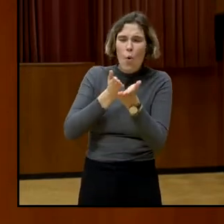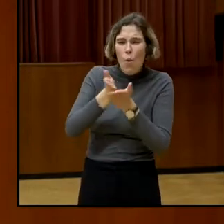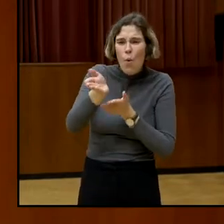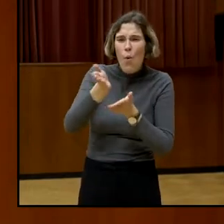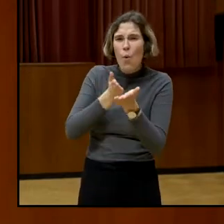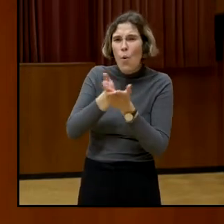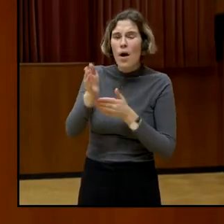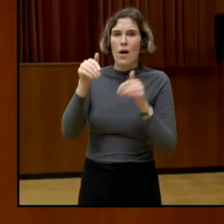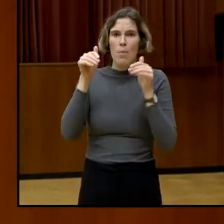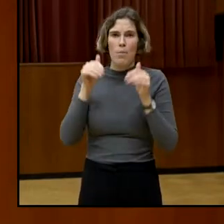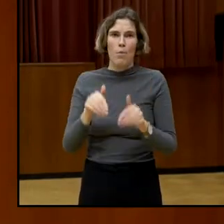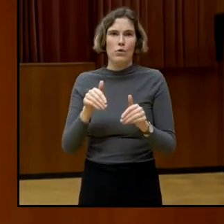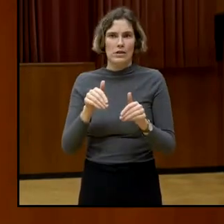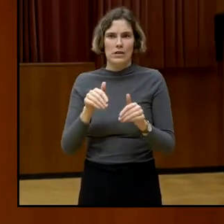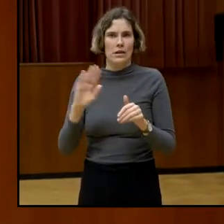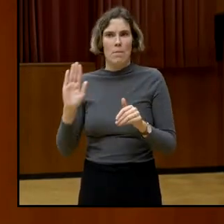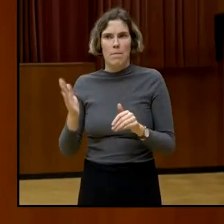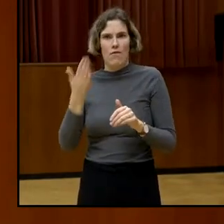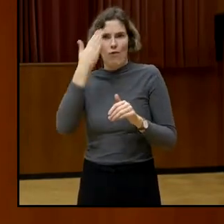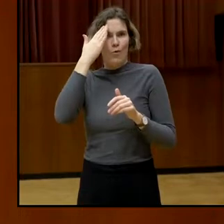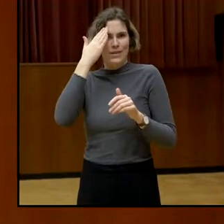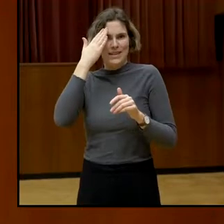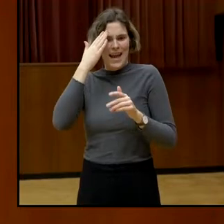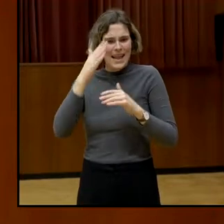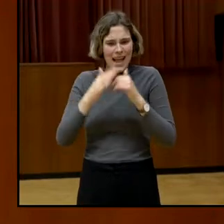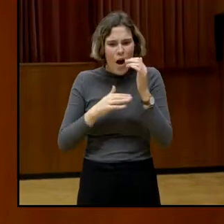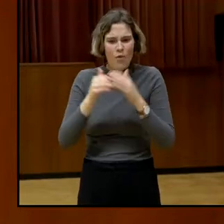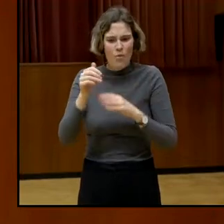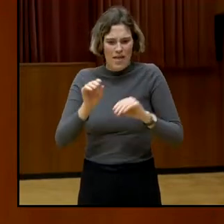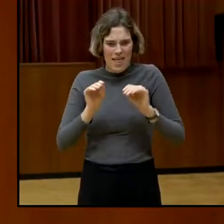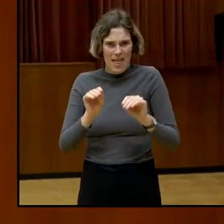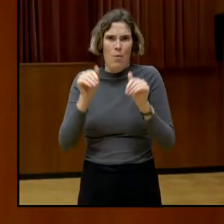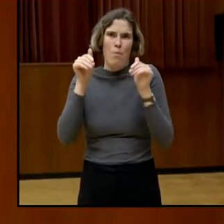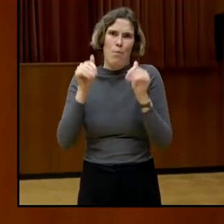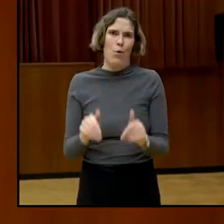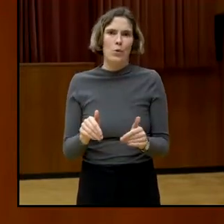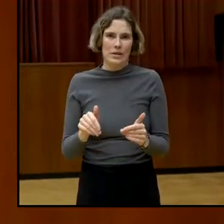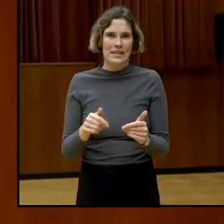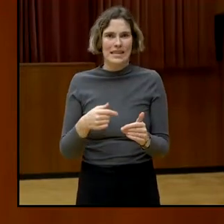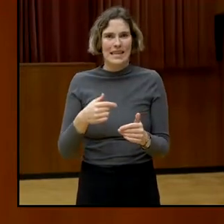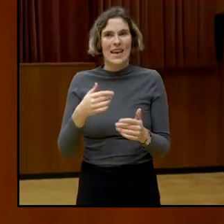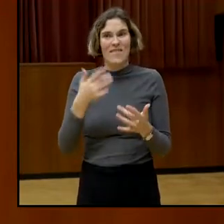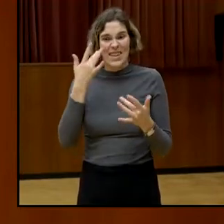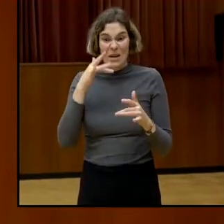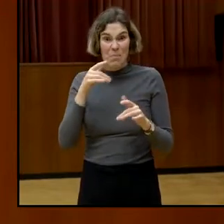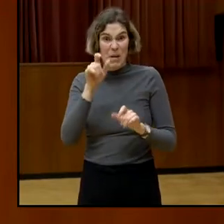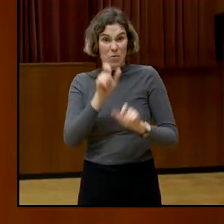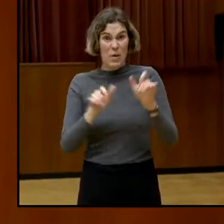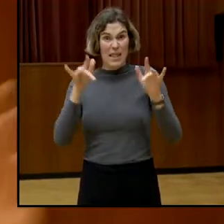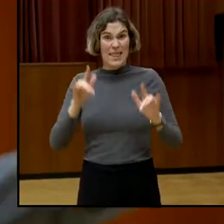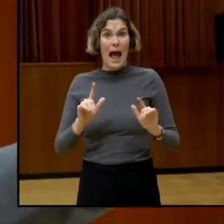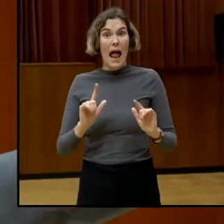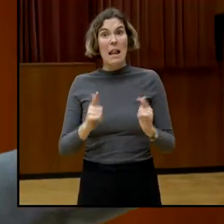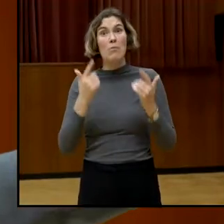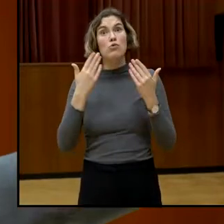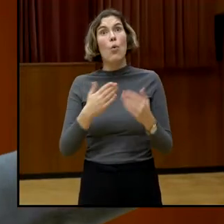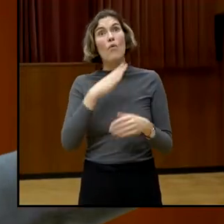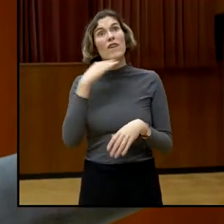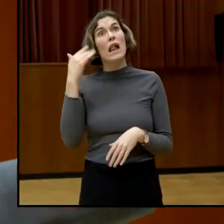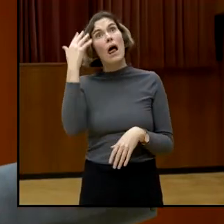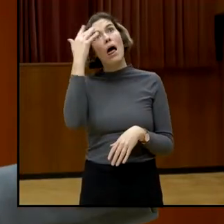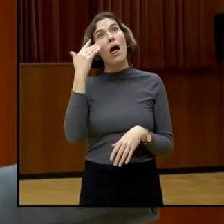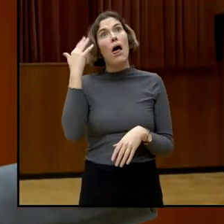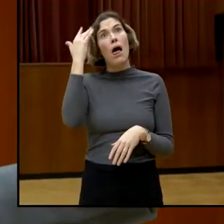Weil ich glaube nicht, dass sich viele Menschen, die hier bei uns leben, so wirklich Gedanken über die Demokratie machen, das rente eh von selber. Und ein paar hundert